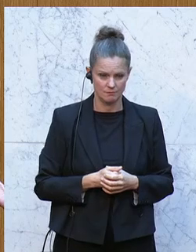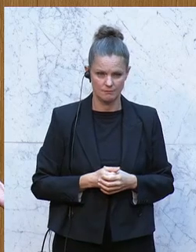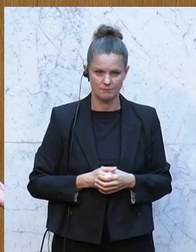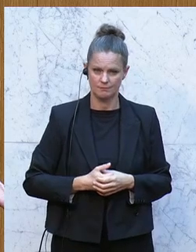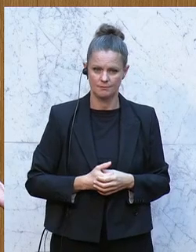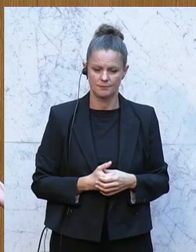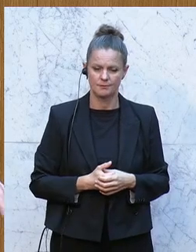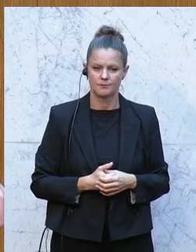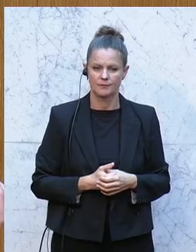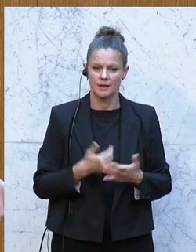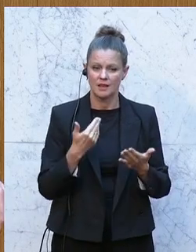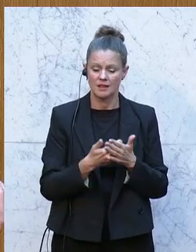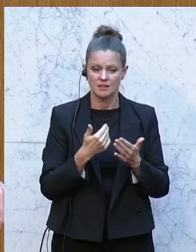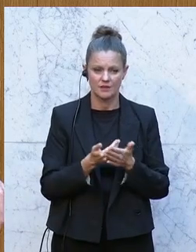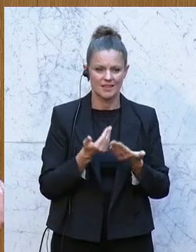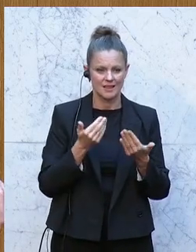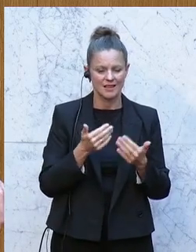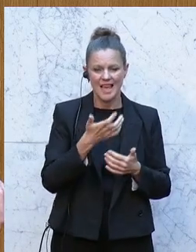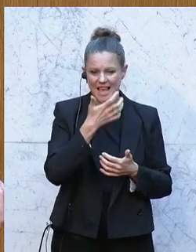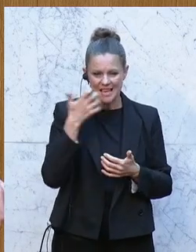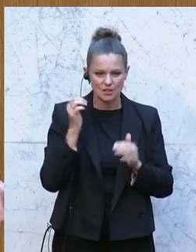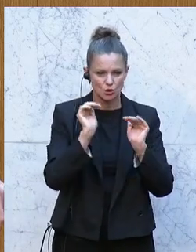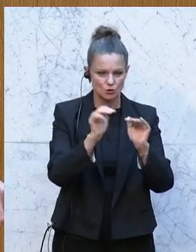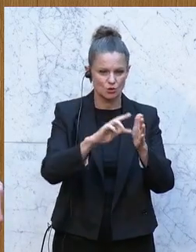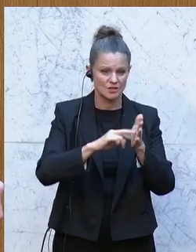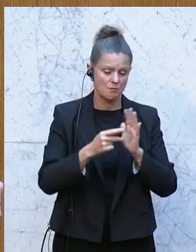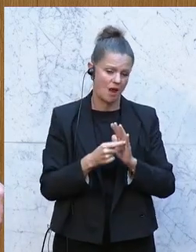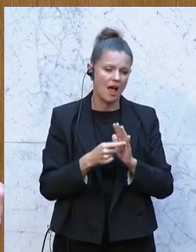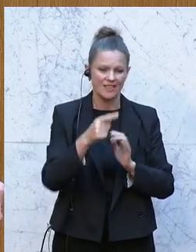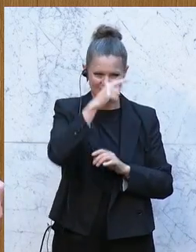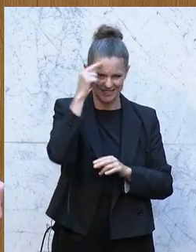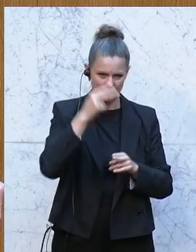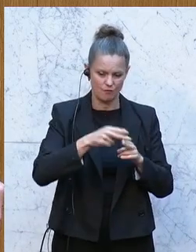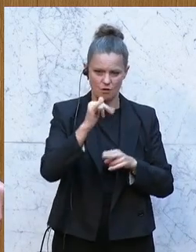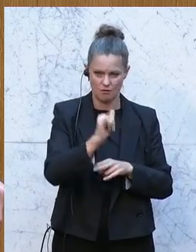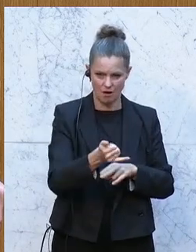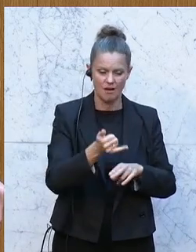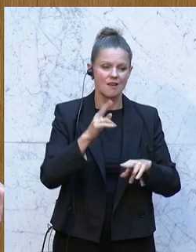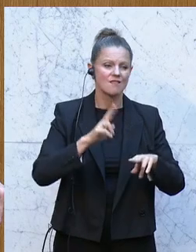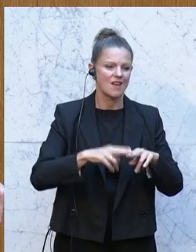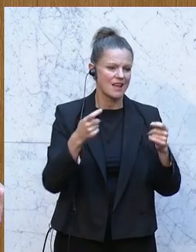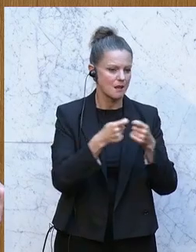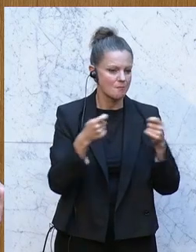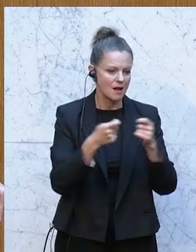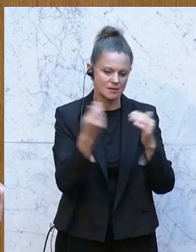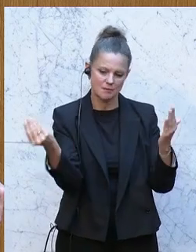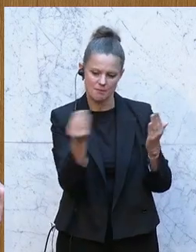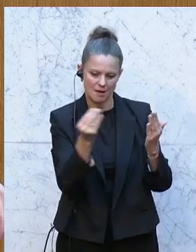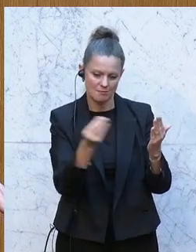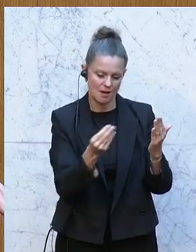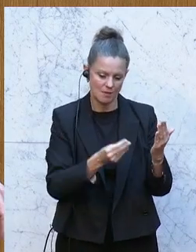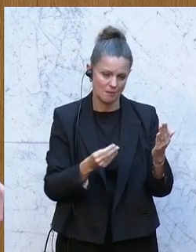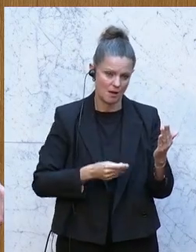Insofern, ein Hitzeschutzplan macht definitiv Sinn, wenn Maßnahmen darin enthalten wären.